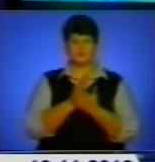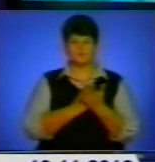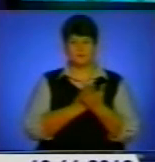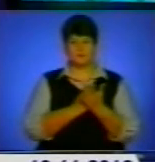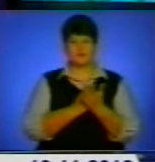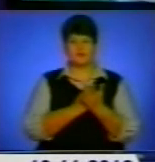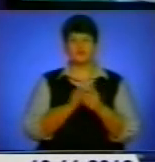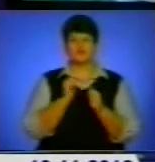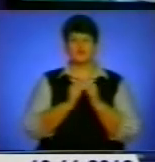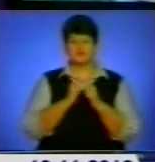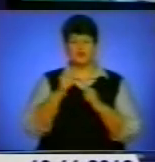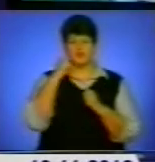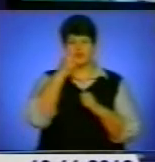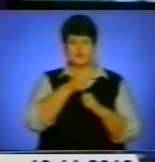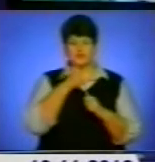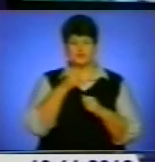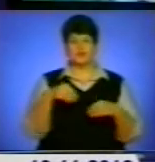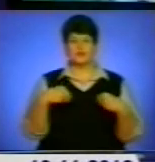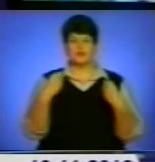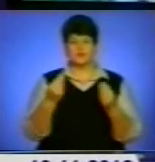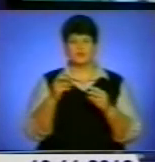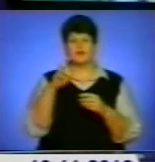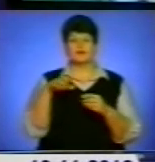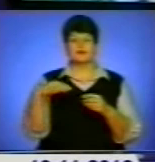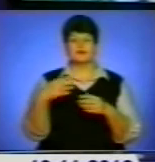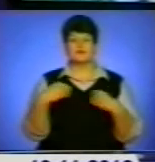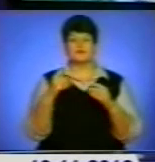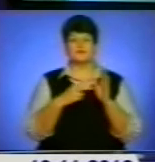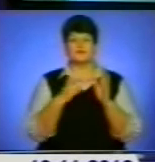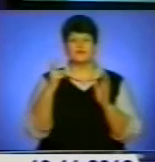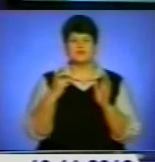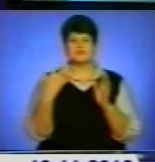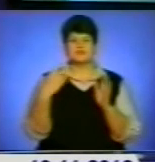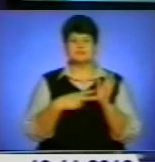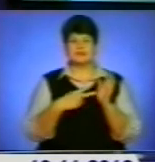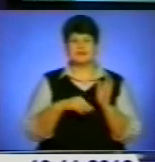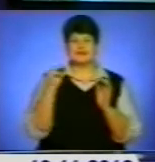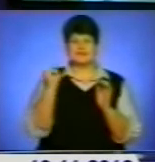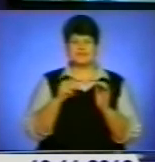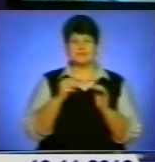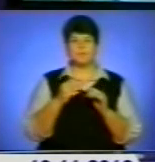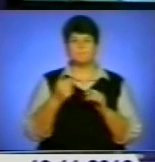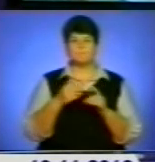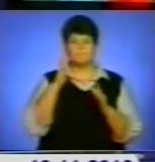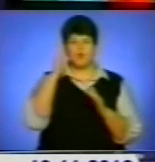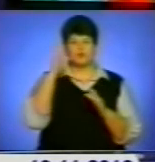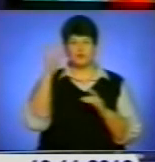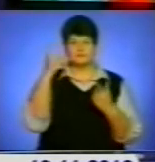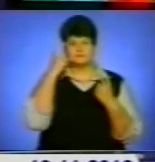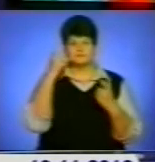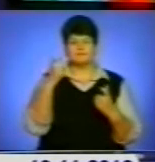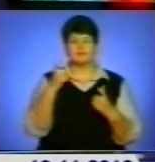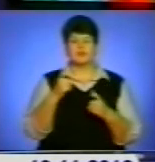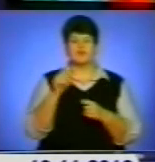Гідрометеорологічної служби країни дають близько 275 тисяч прогнозів і попереджень. Гідрометеорологічна служба